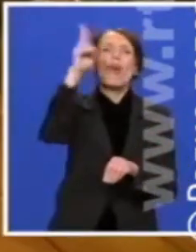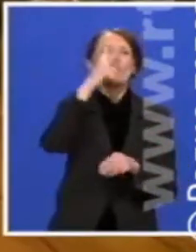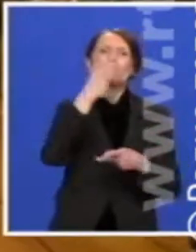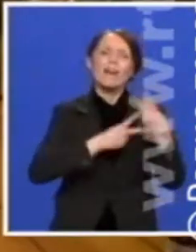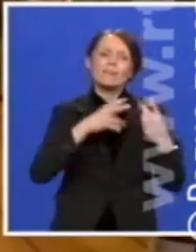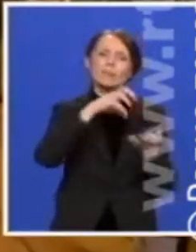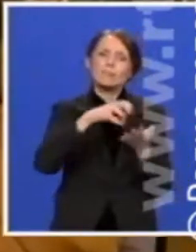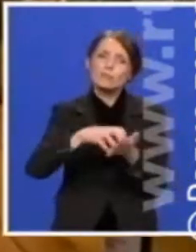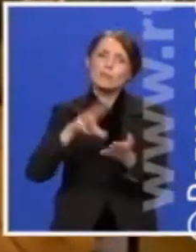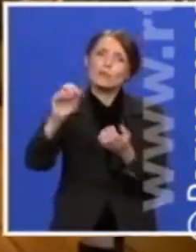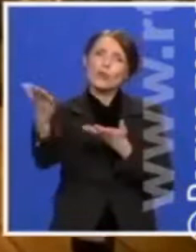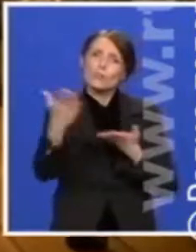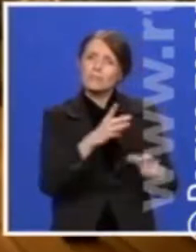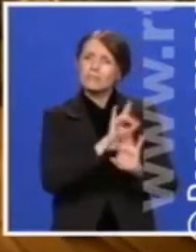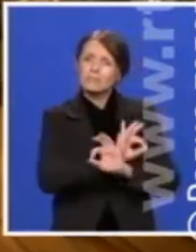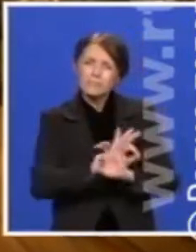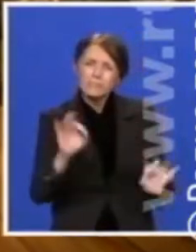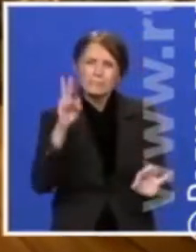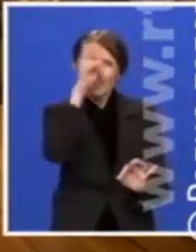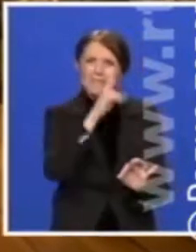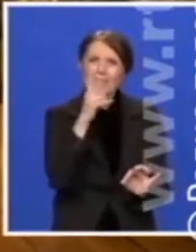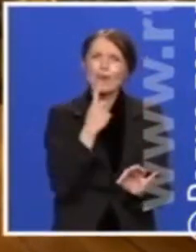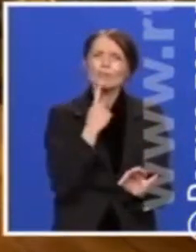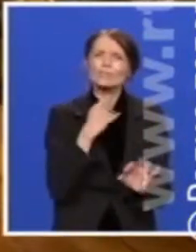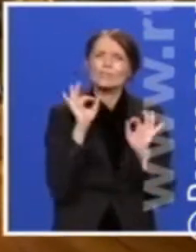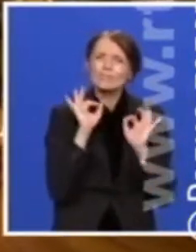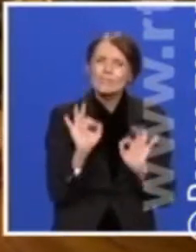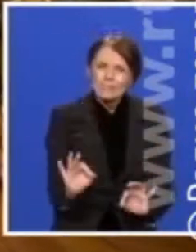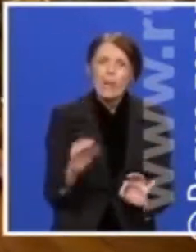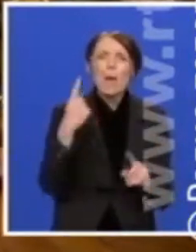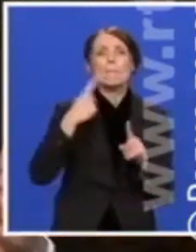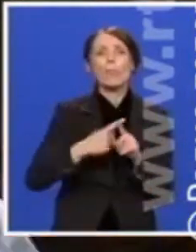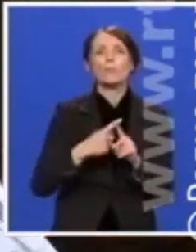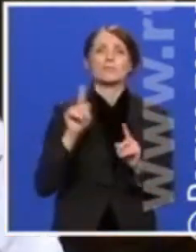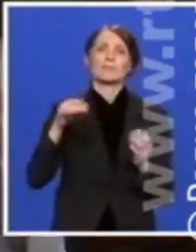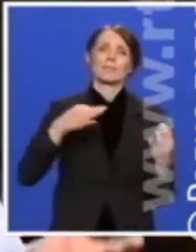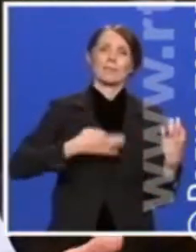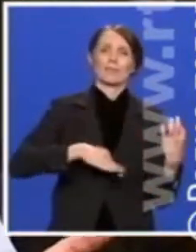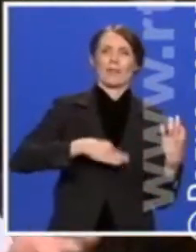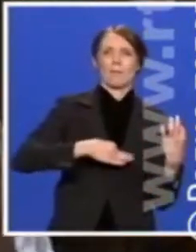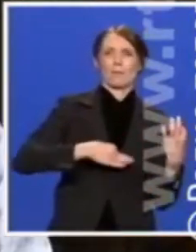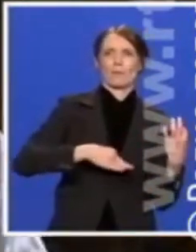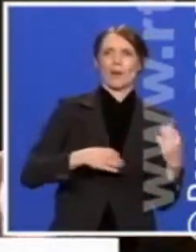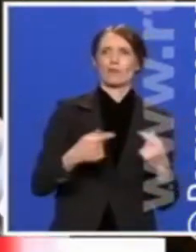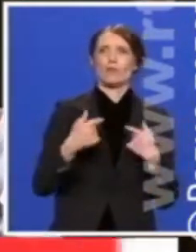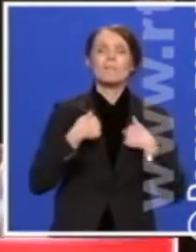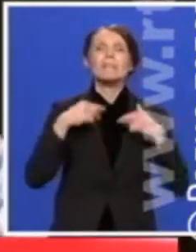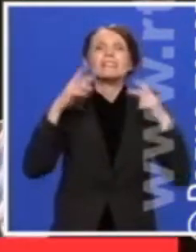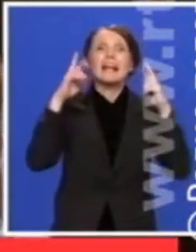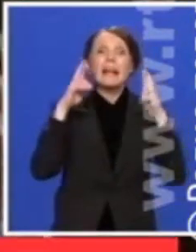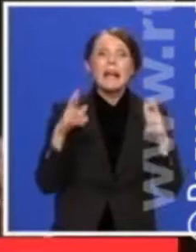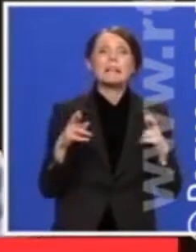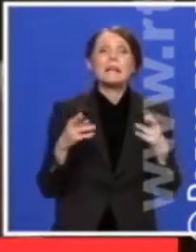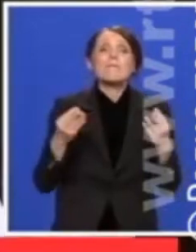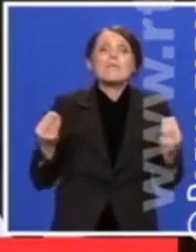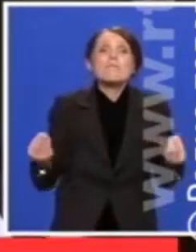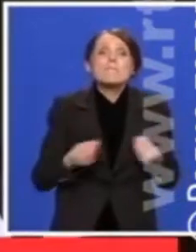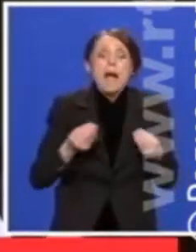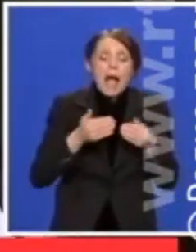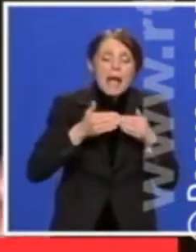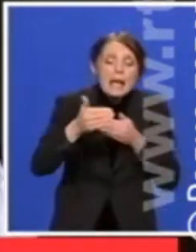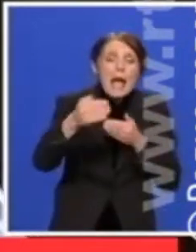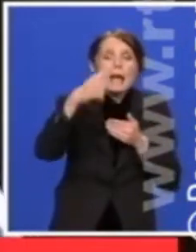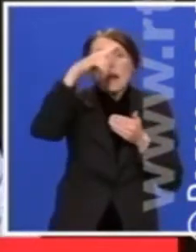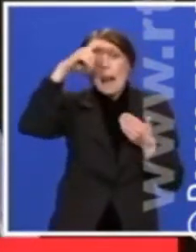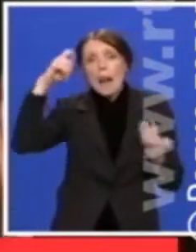autohtone vrste božanskog napitka uz nezaobilazne tamburaše. Mi se nadamo da ćemo bar u toku lita,